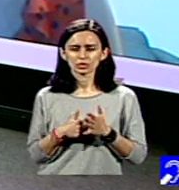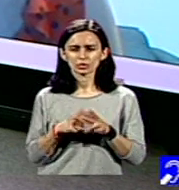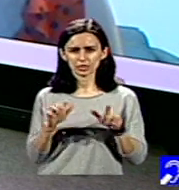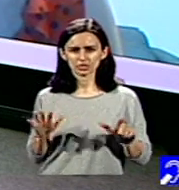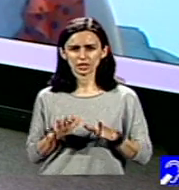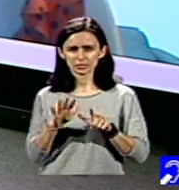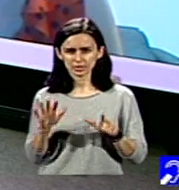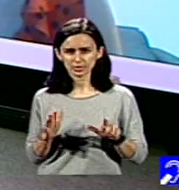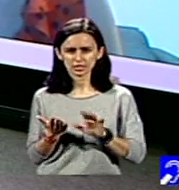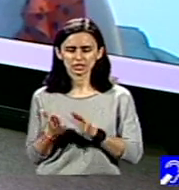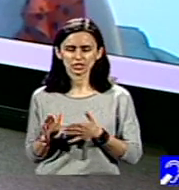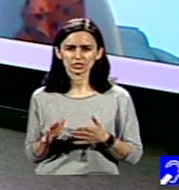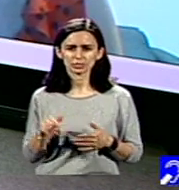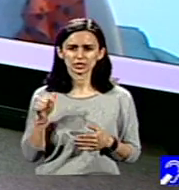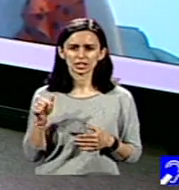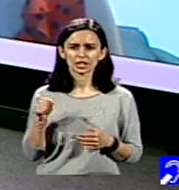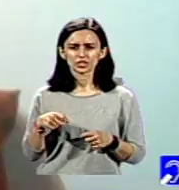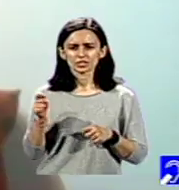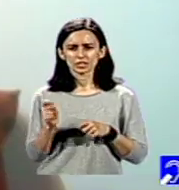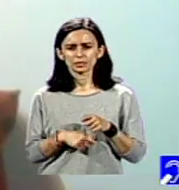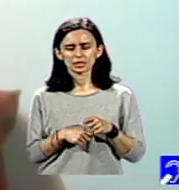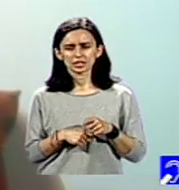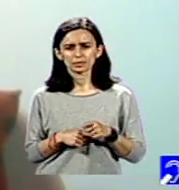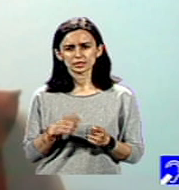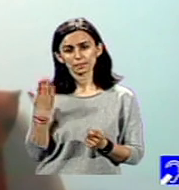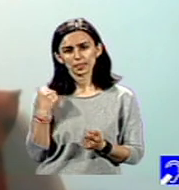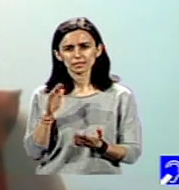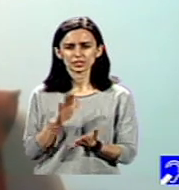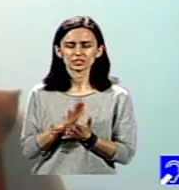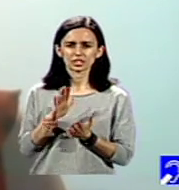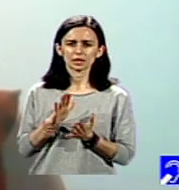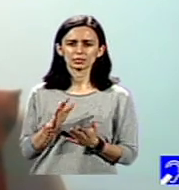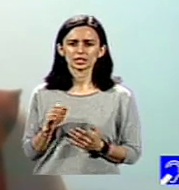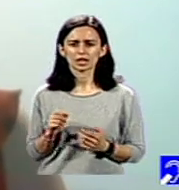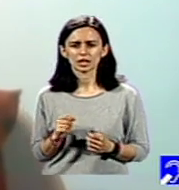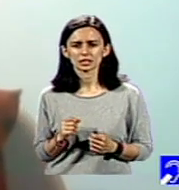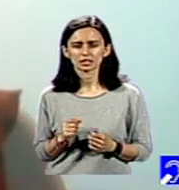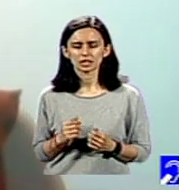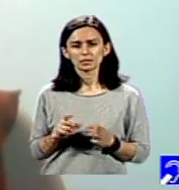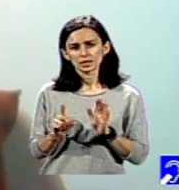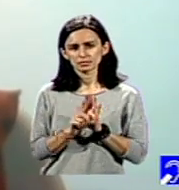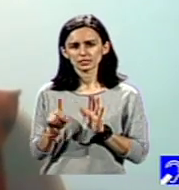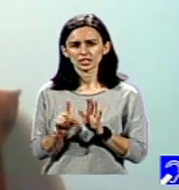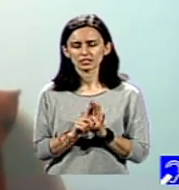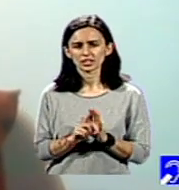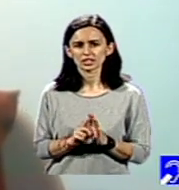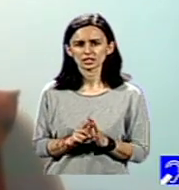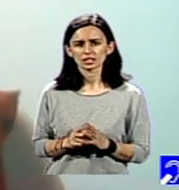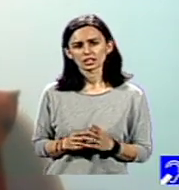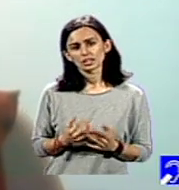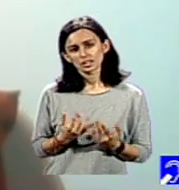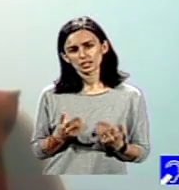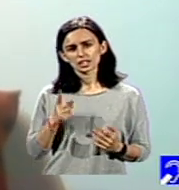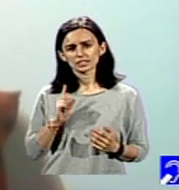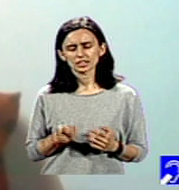începând, acest gen de pedapsă s-a aplicat cam des, s-a aplicat mult mai des decât ar fi fost cazul.